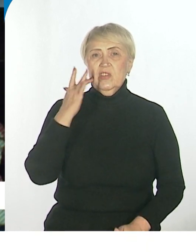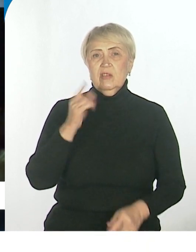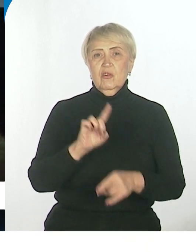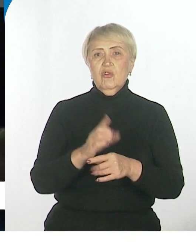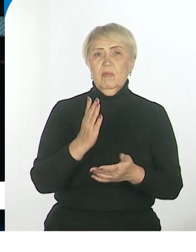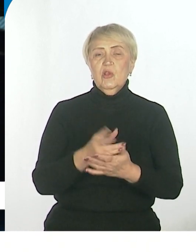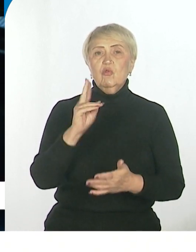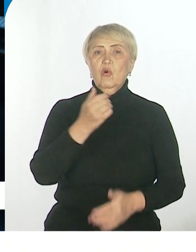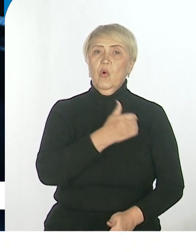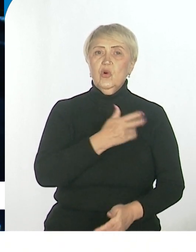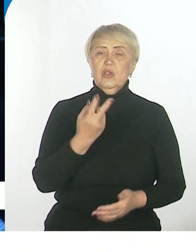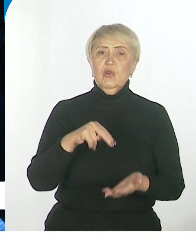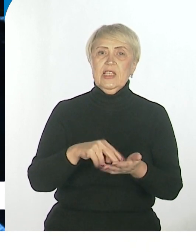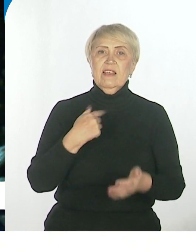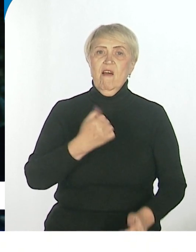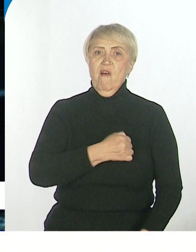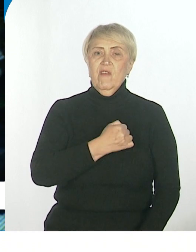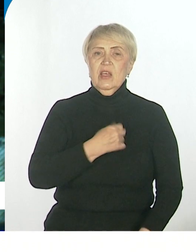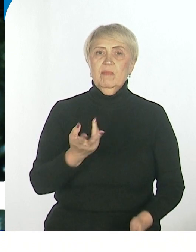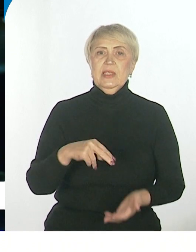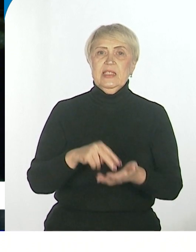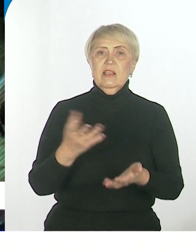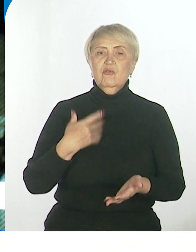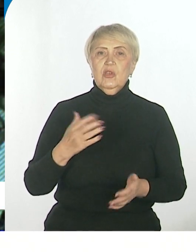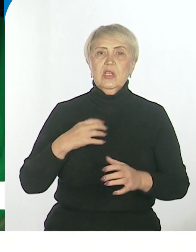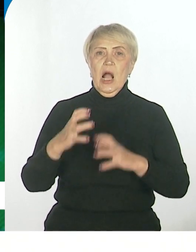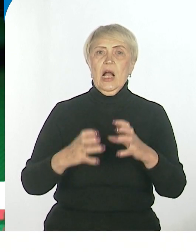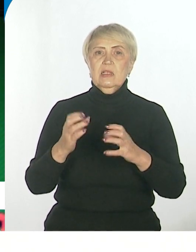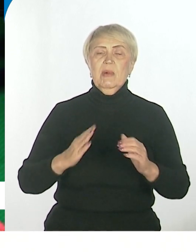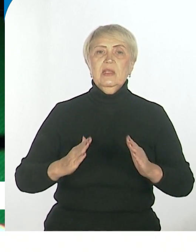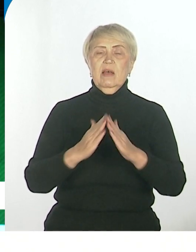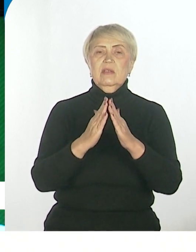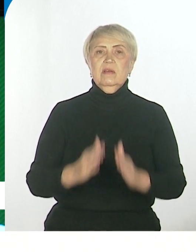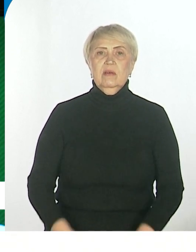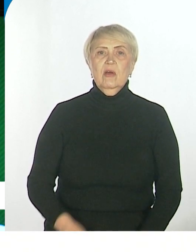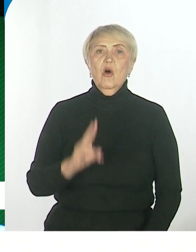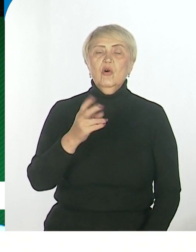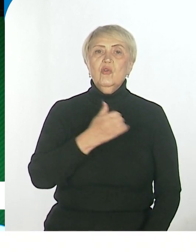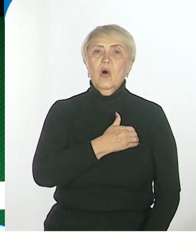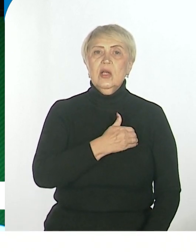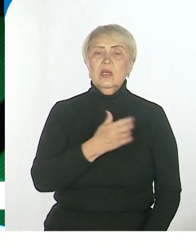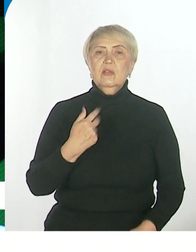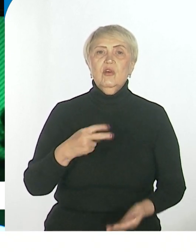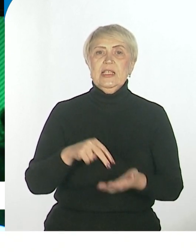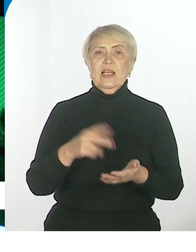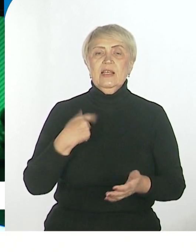хочет стать военным, станет космонавтом, кто-то, наоборот, кто хотел стать космонавтом, станет хорошим поваром.